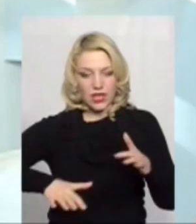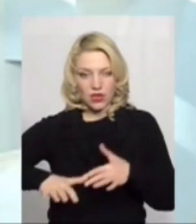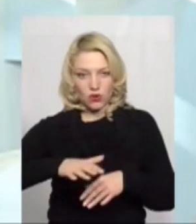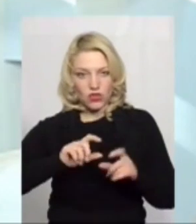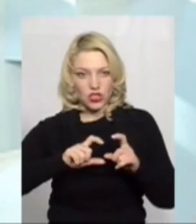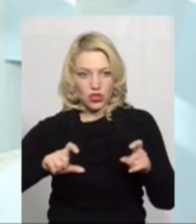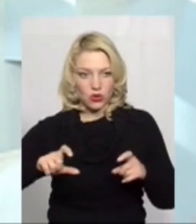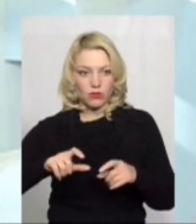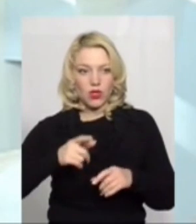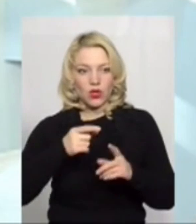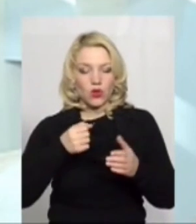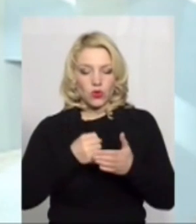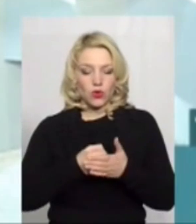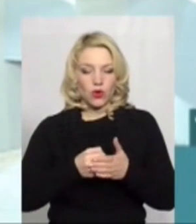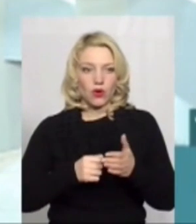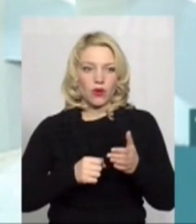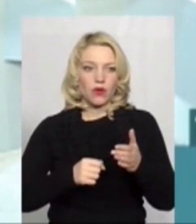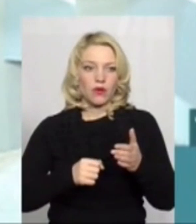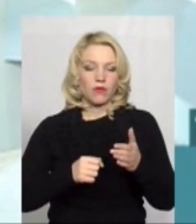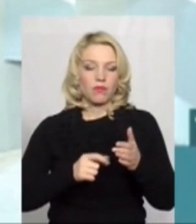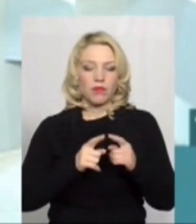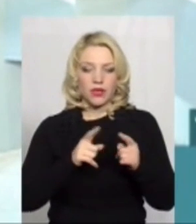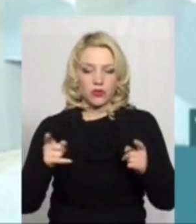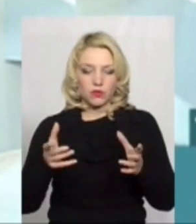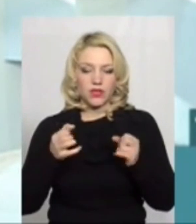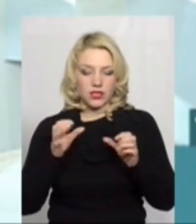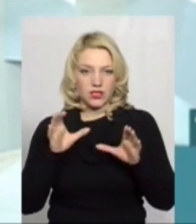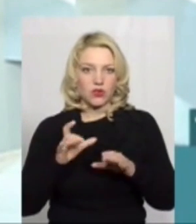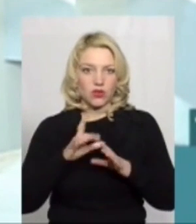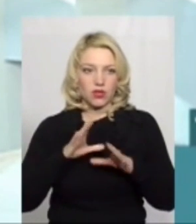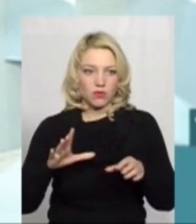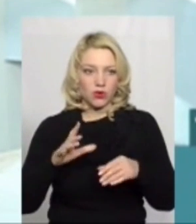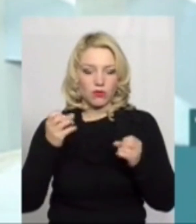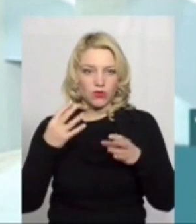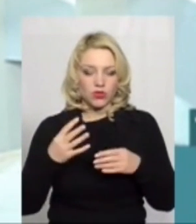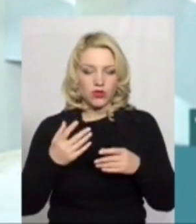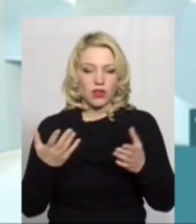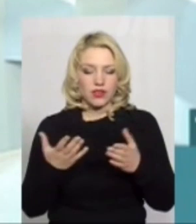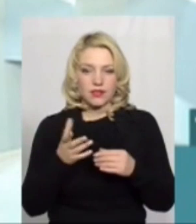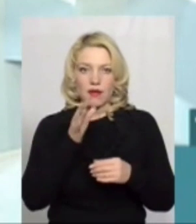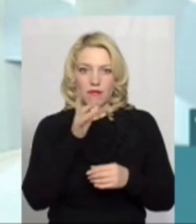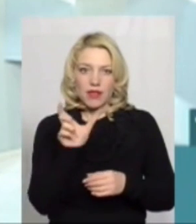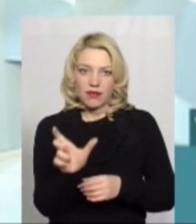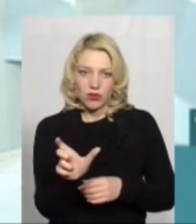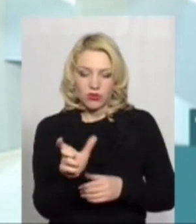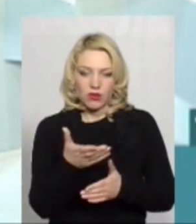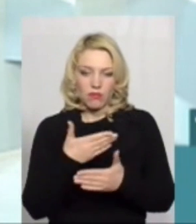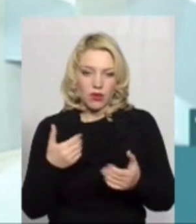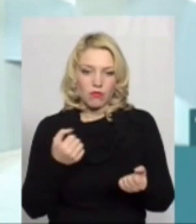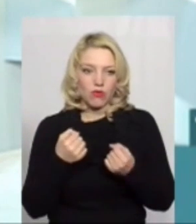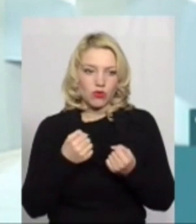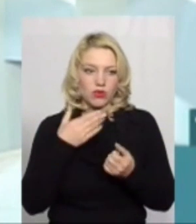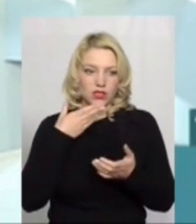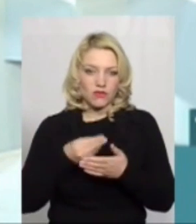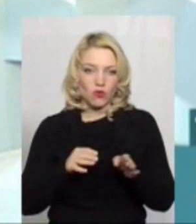середовищі до періоду прийняття закону не було. Просто певний період ми боролись на свому